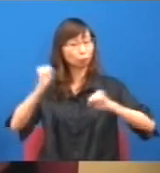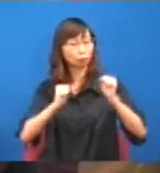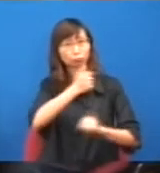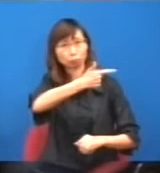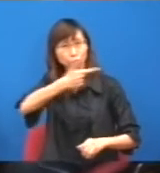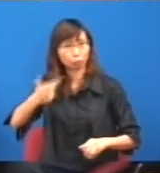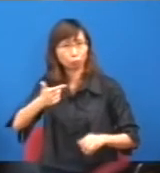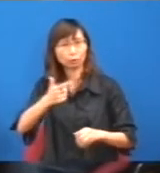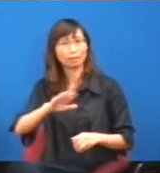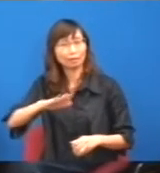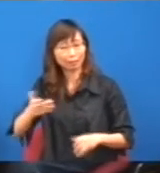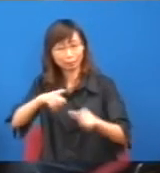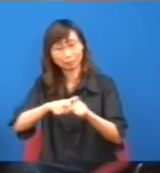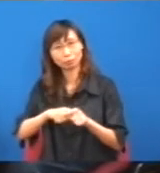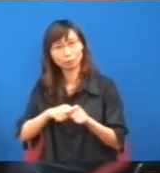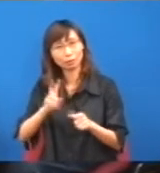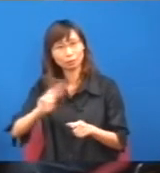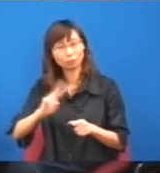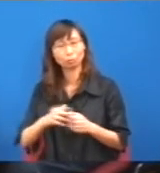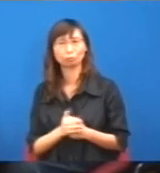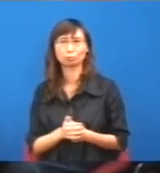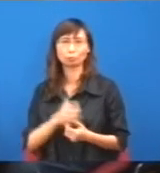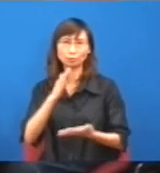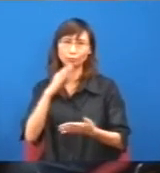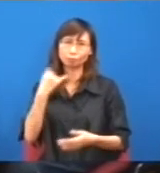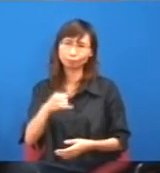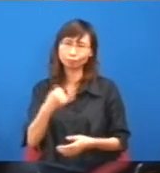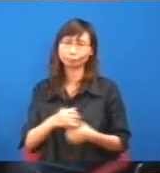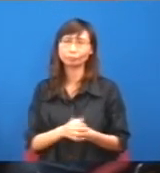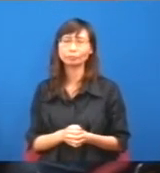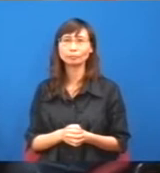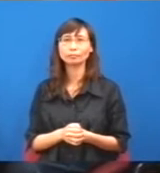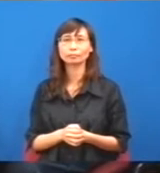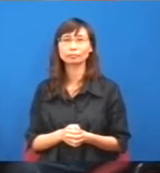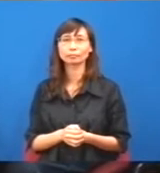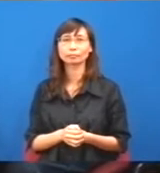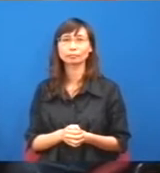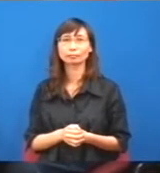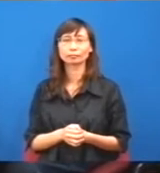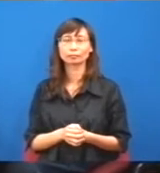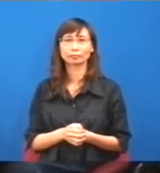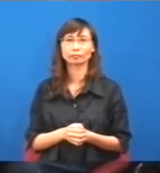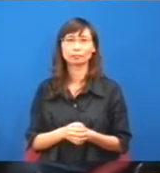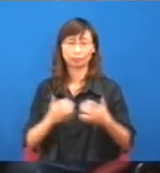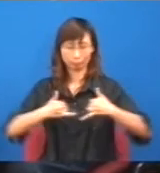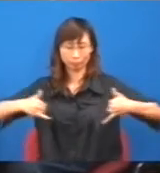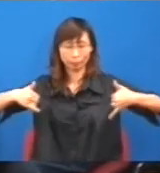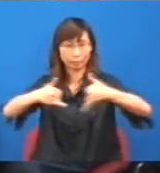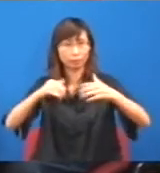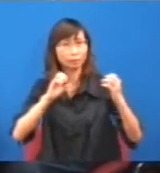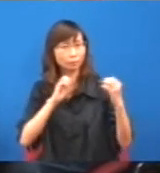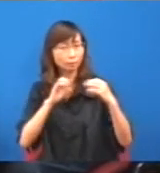一個立體的機制的時候,透過集體談判,去拿